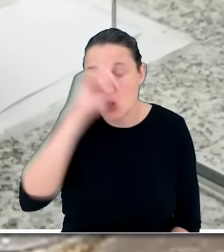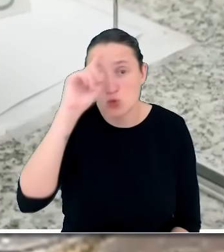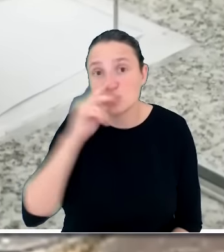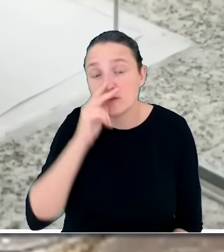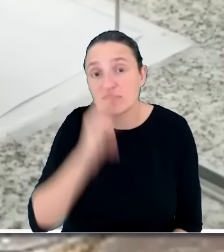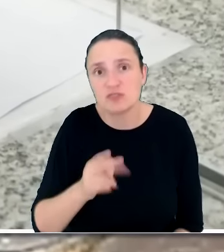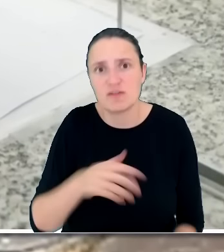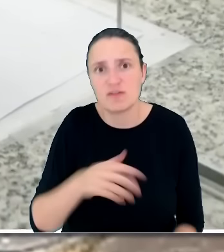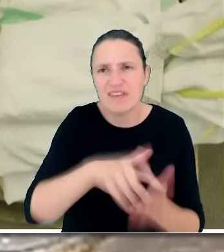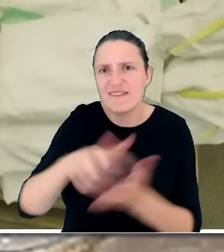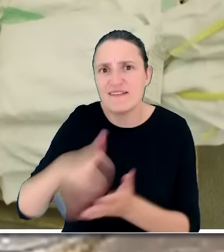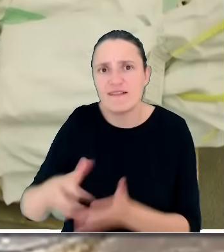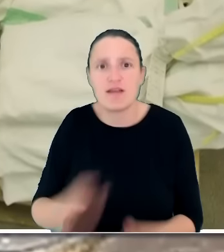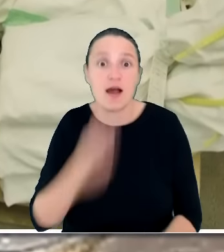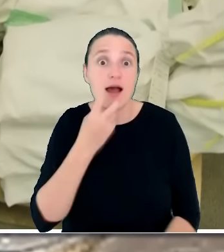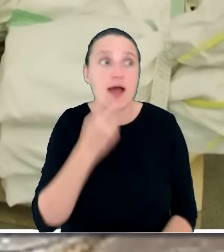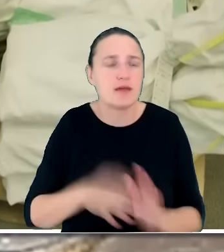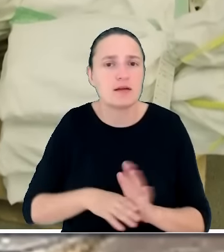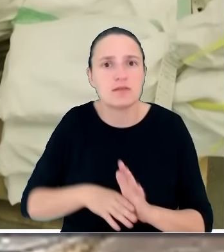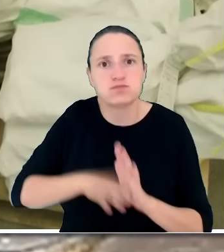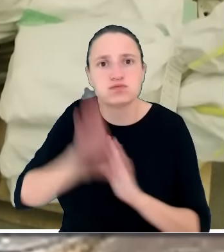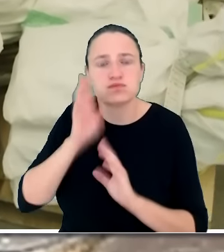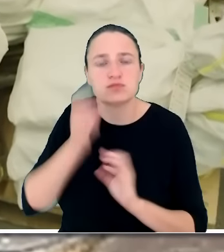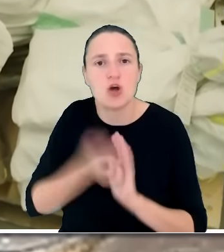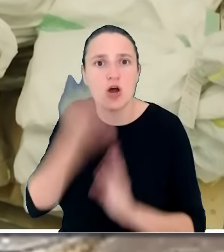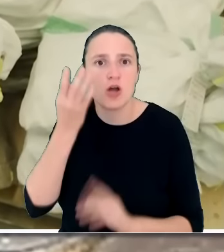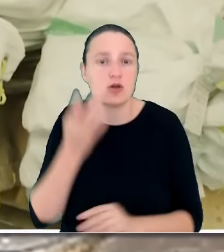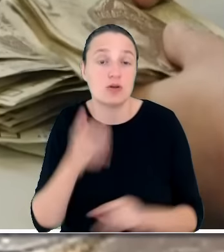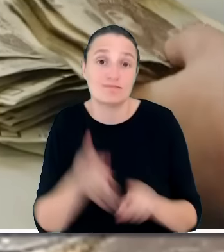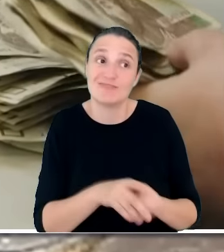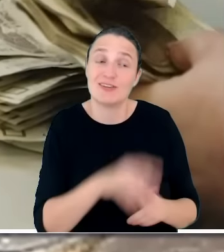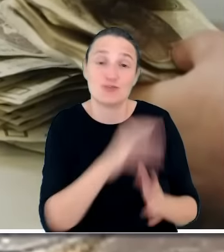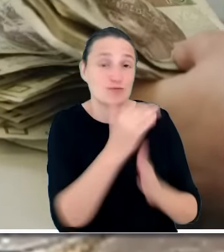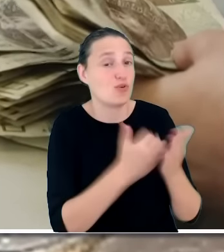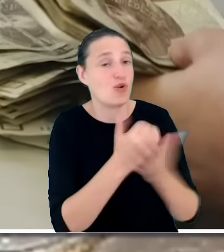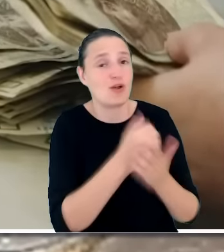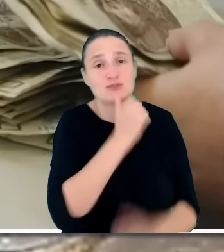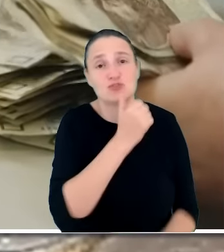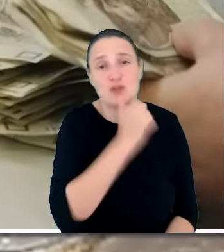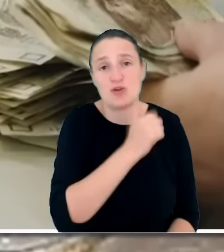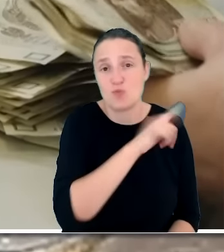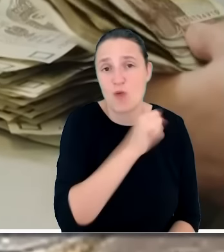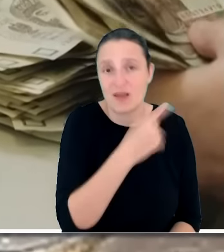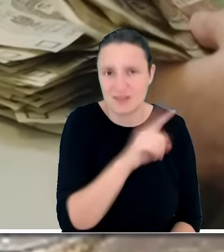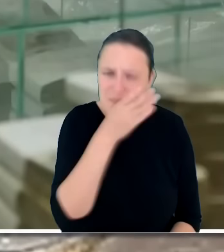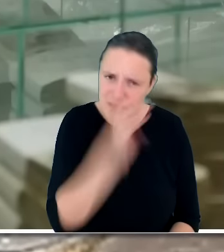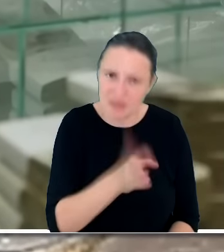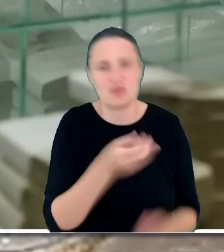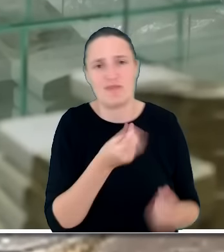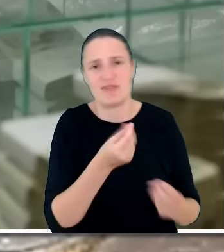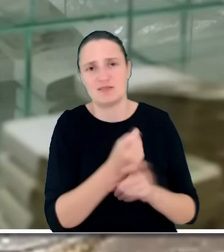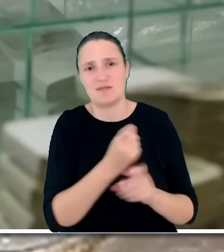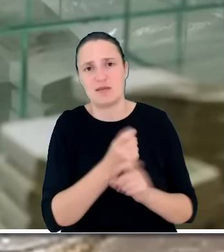jak energia idzie w górę. Zielony ład, który doprowadzi do kompletnej degrengolaty finansów nie tylko państwa, ale